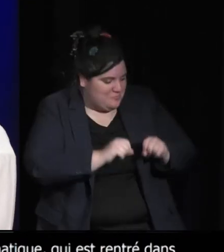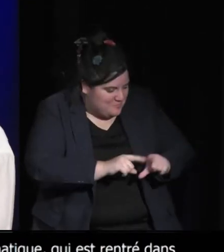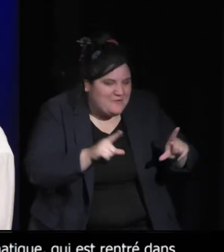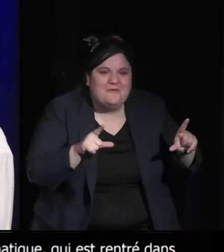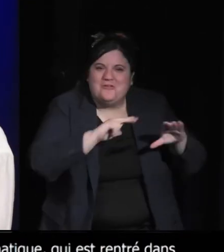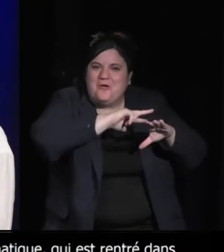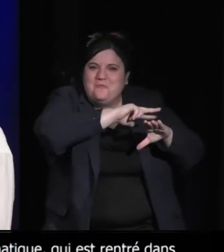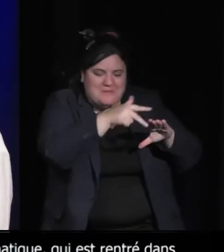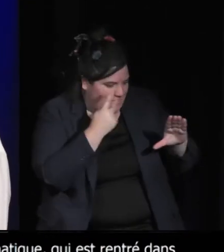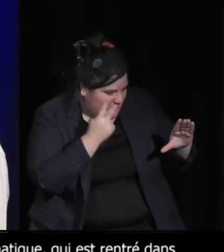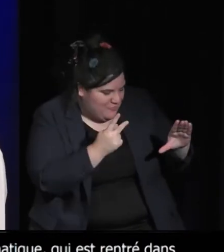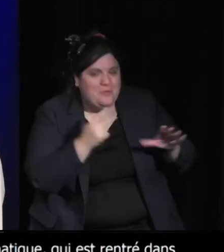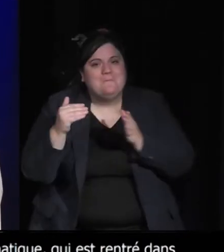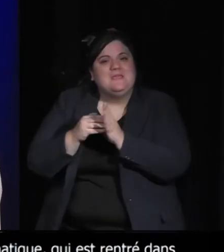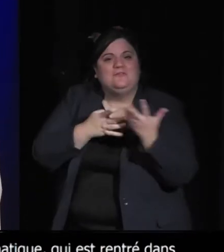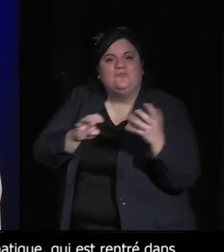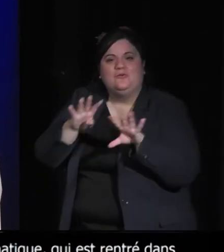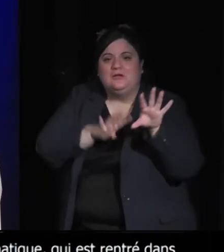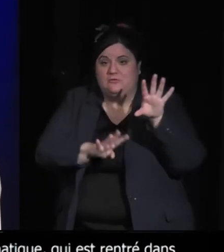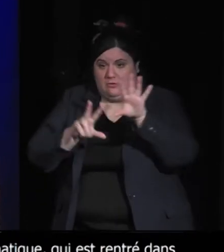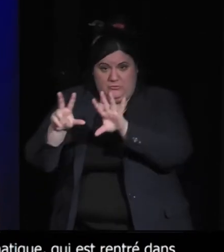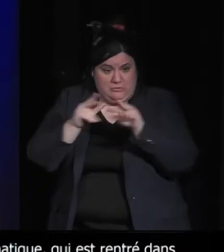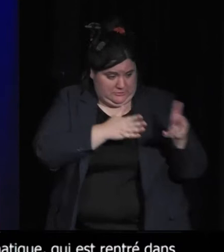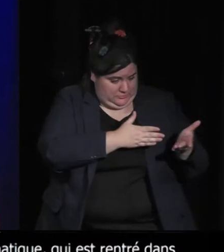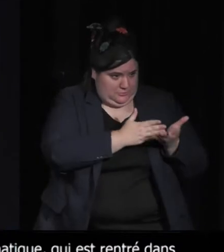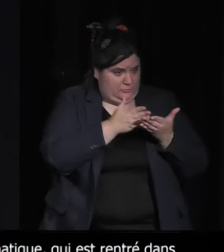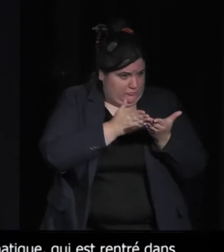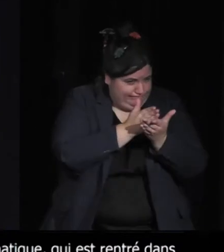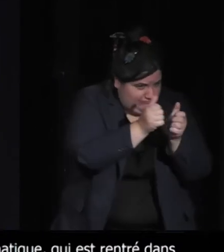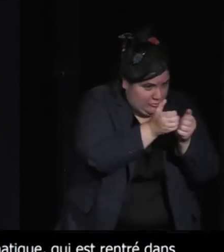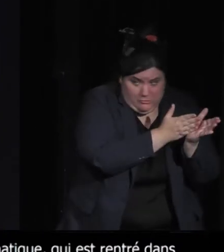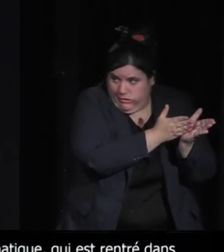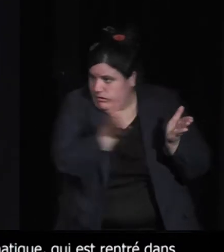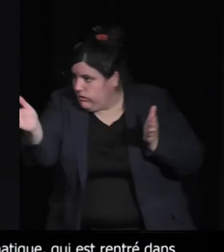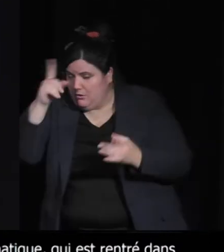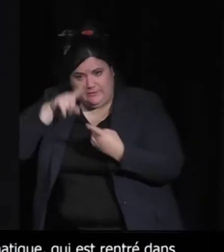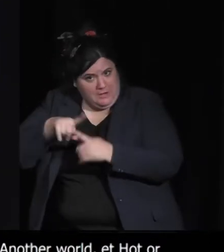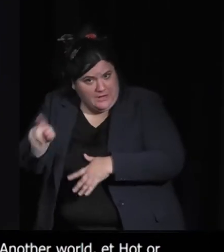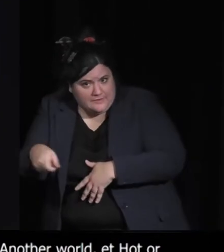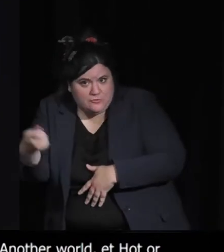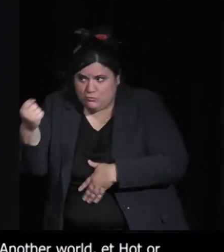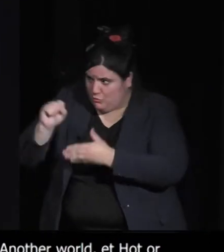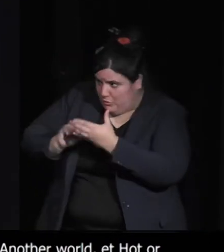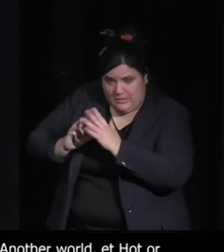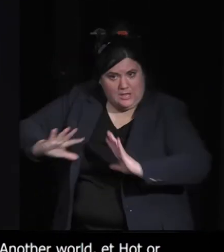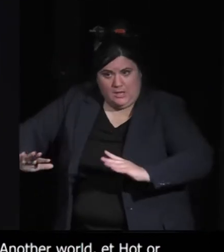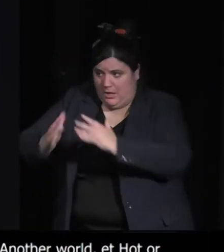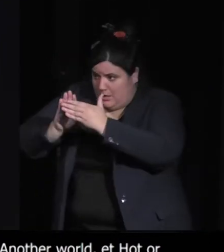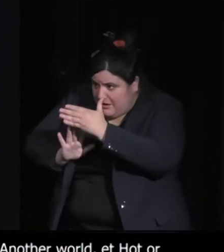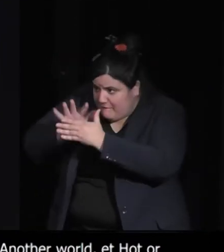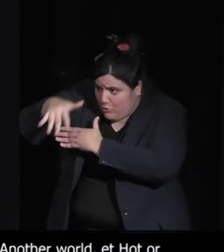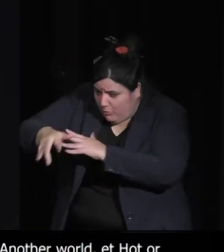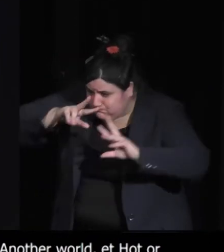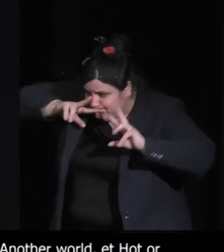1998, il s'oriente vers l'étude de la nature et des volcans. Alors l'étude de la nature, c'est peut-être un bien grand mot, mais oui,